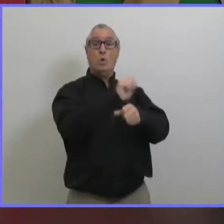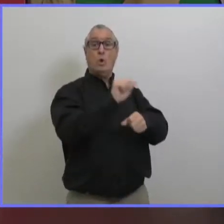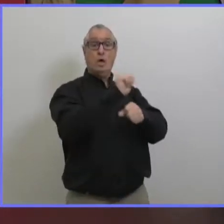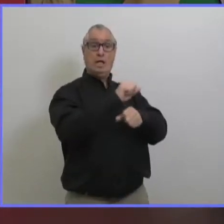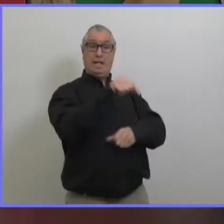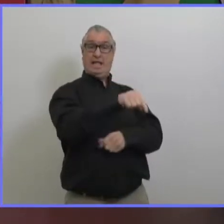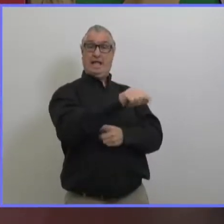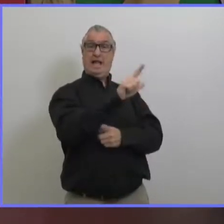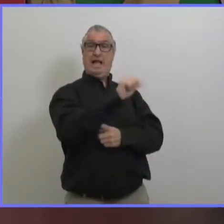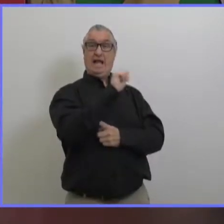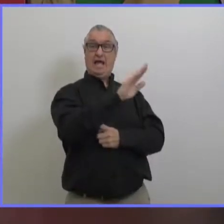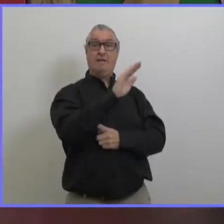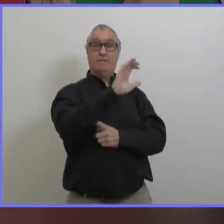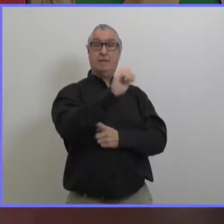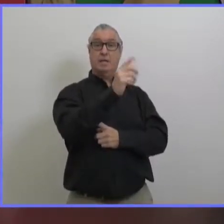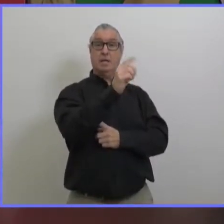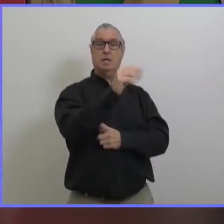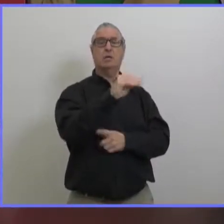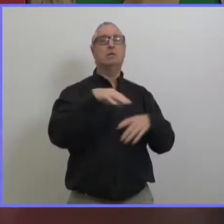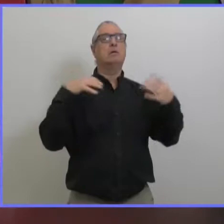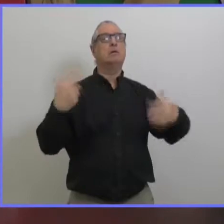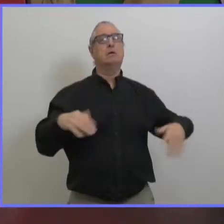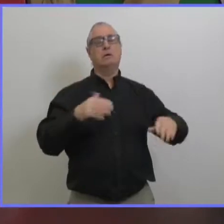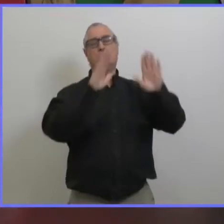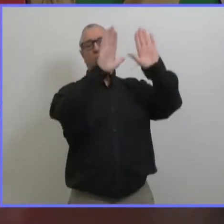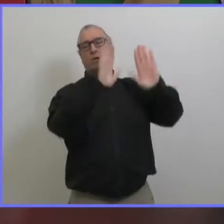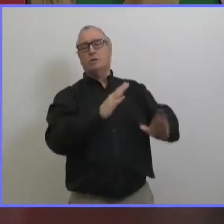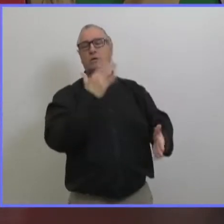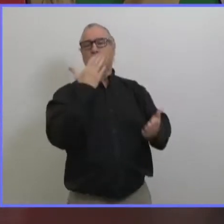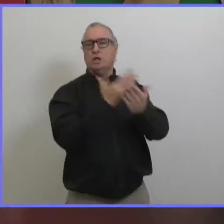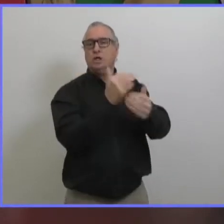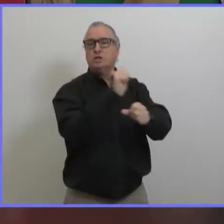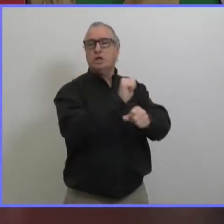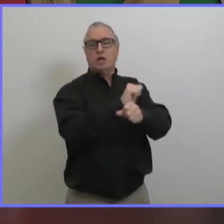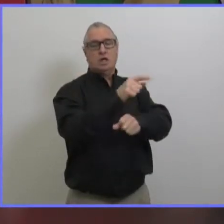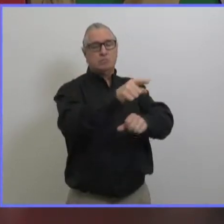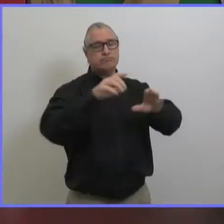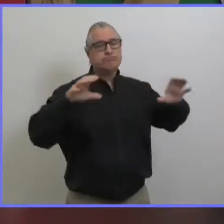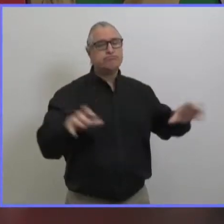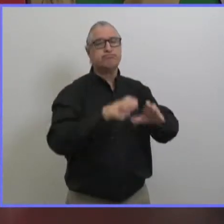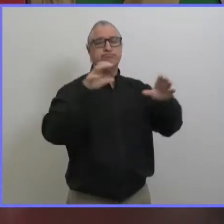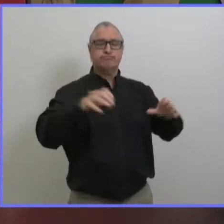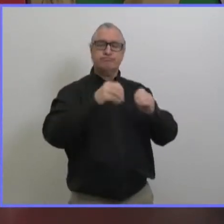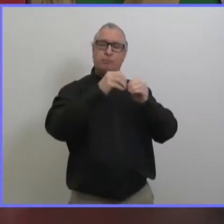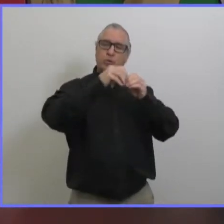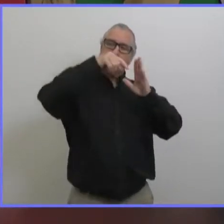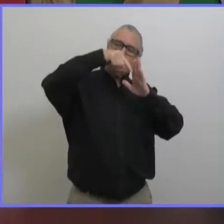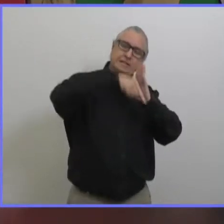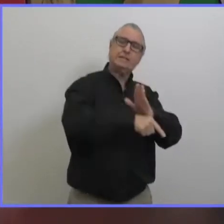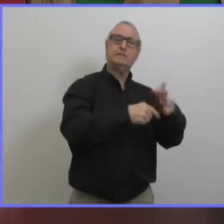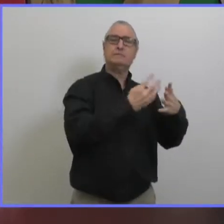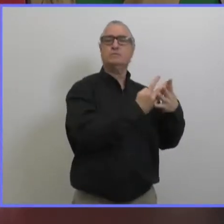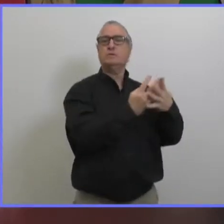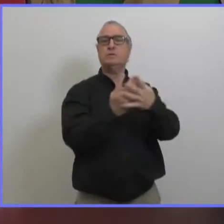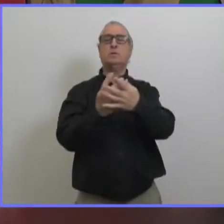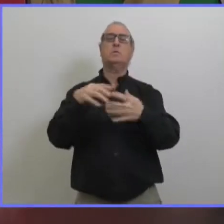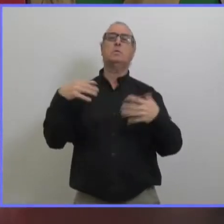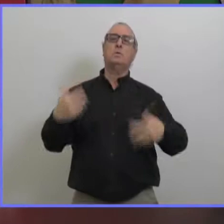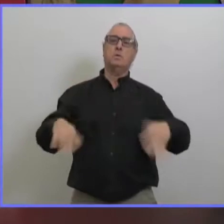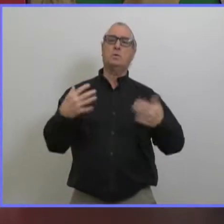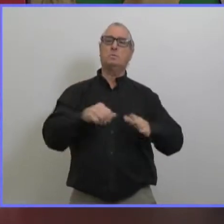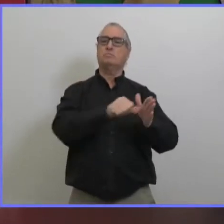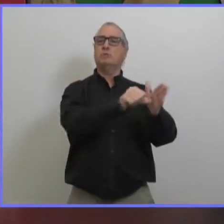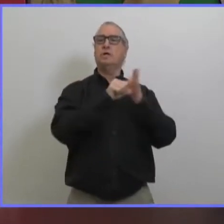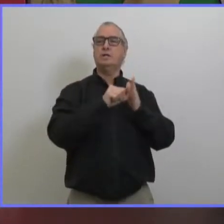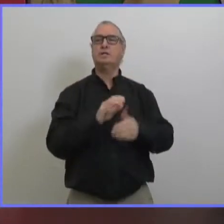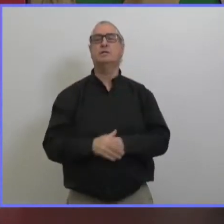personnel du laboratoire cadam pour leur expertise leurs efforts se relâchent pendant toute cette pandémie en plus du travail qu'ils font pour